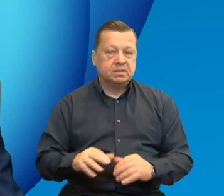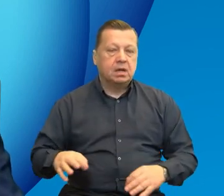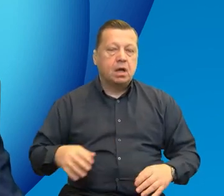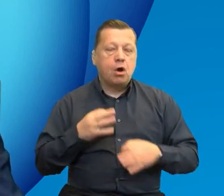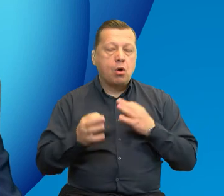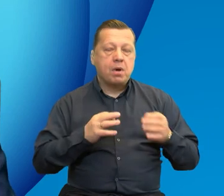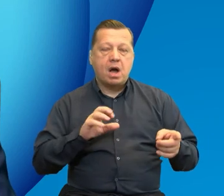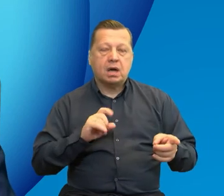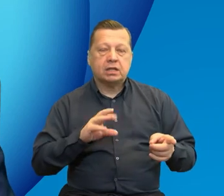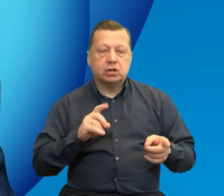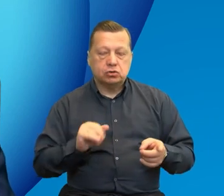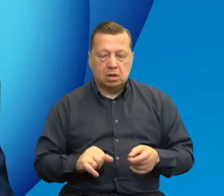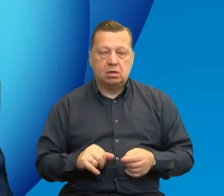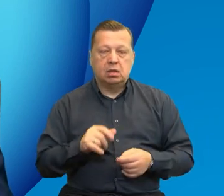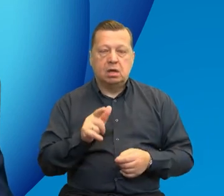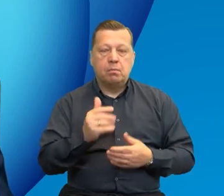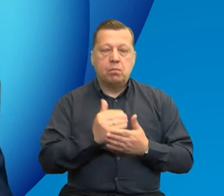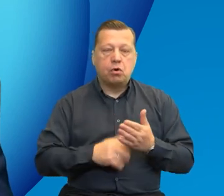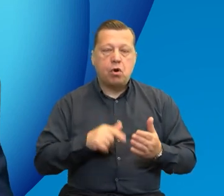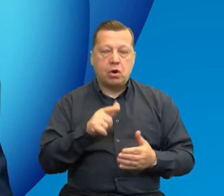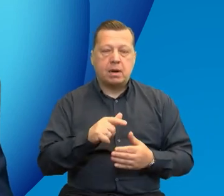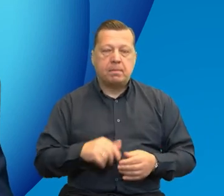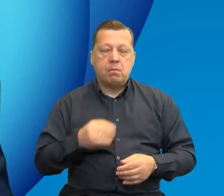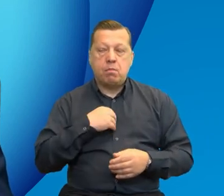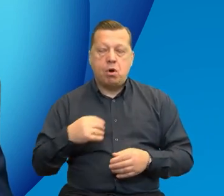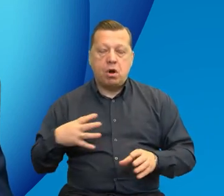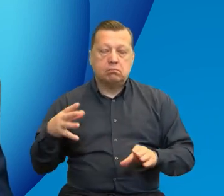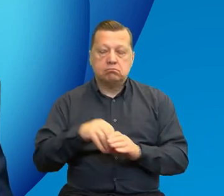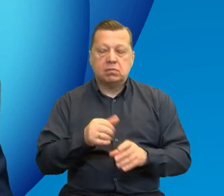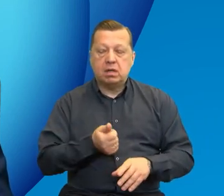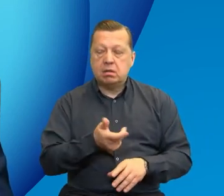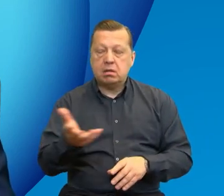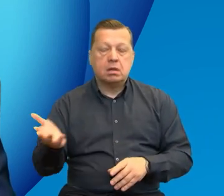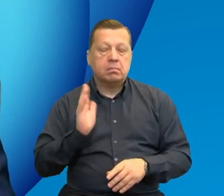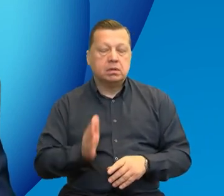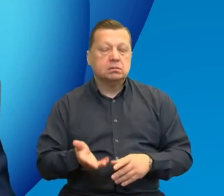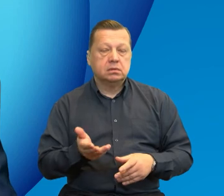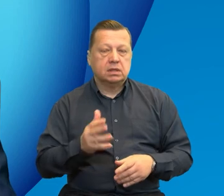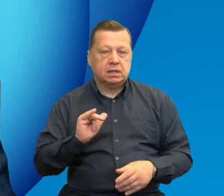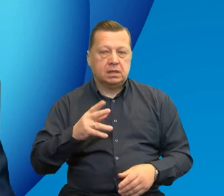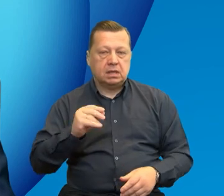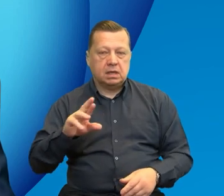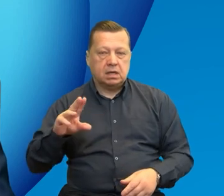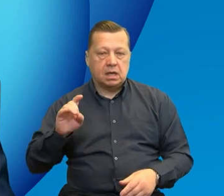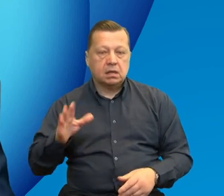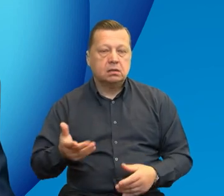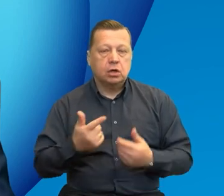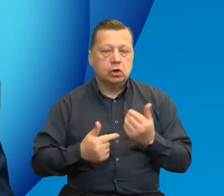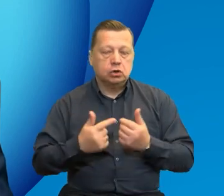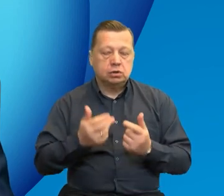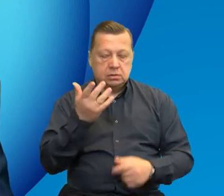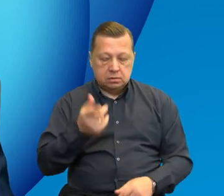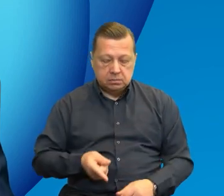opowiadała Agnieszka. W ilu programach będzie uczestniczyła Polska w kolejnej edycji Interreg? Ta liczba to oczywiście